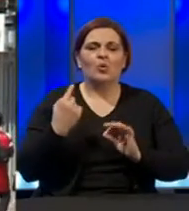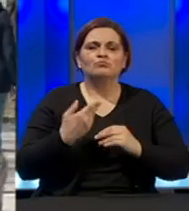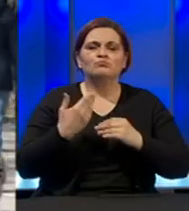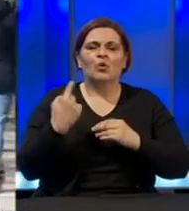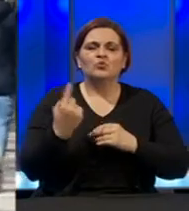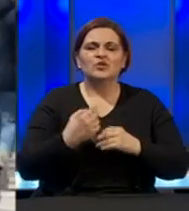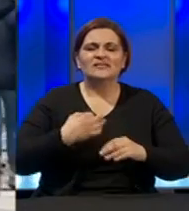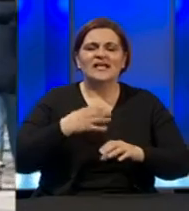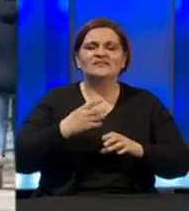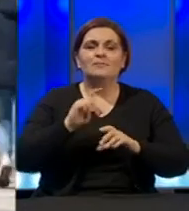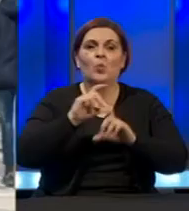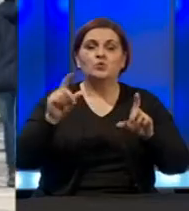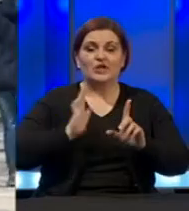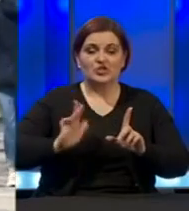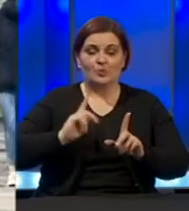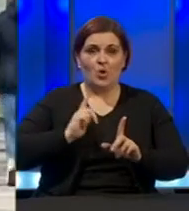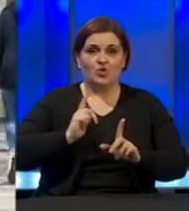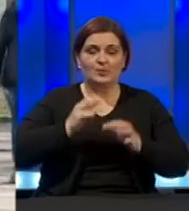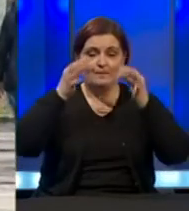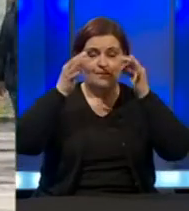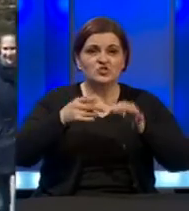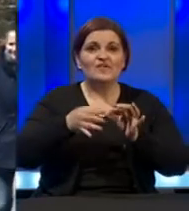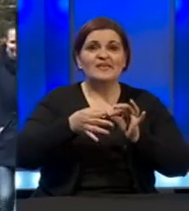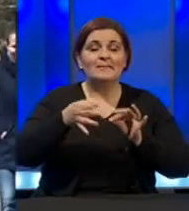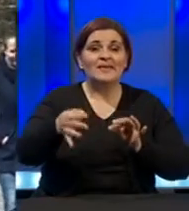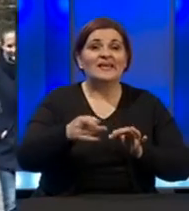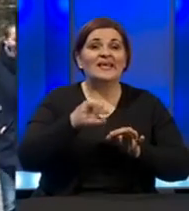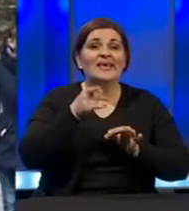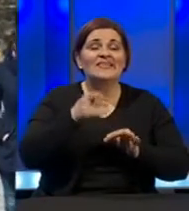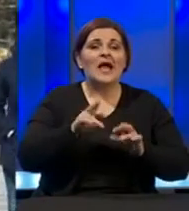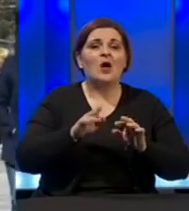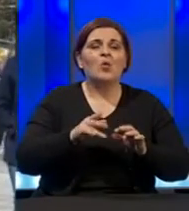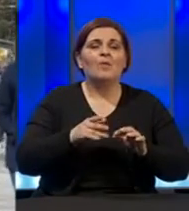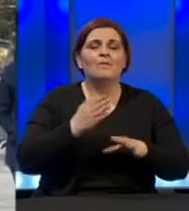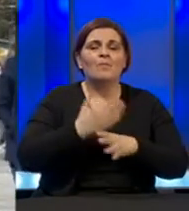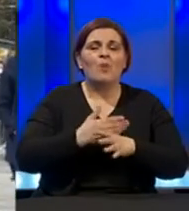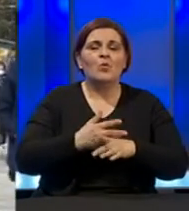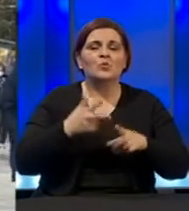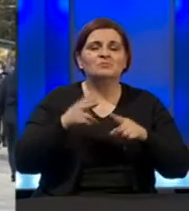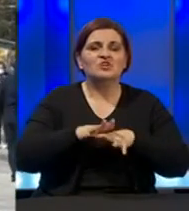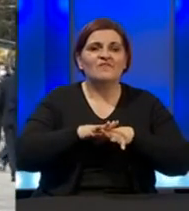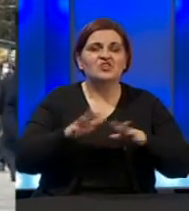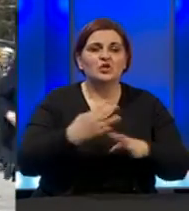ustanovama. Od građana se očekuje do ne nastaje poštivati te mjere i tako pomogu u uspjećavanju širenja koronavirusa.